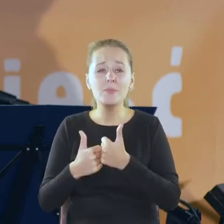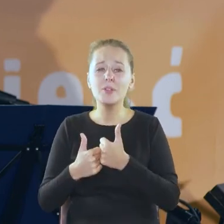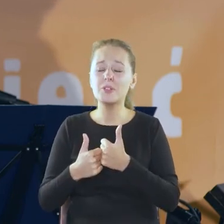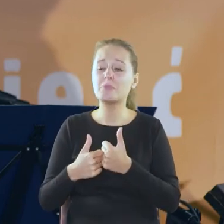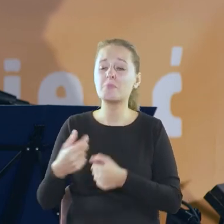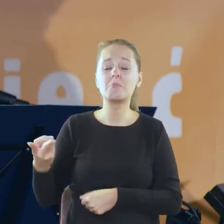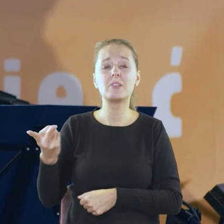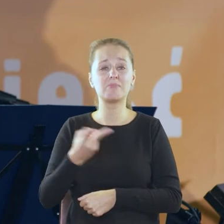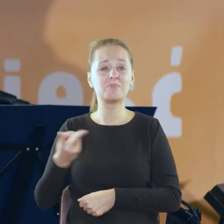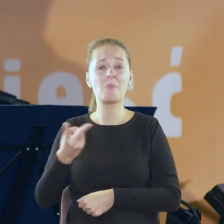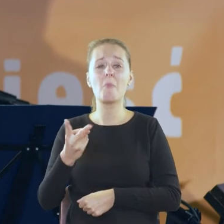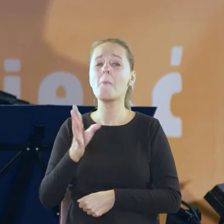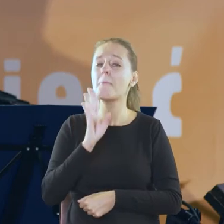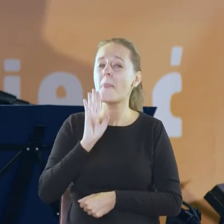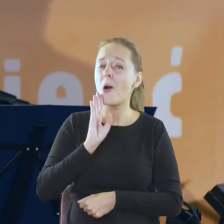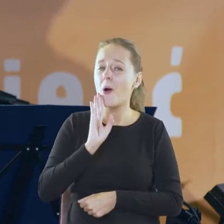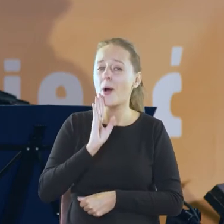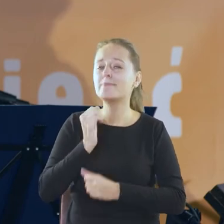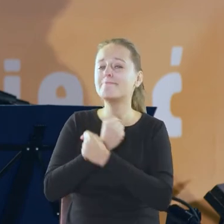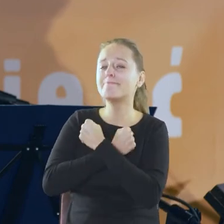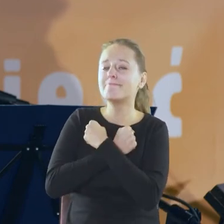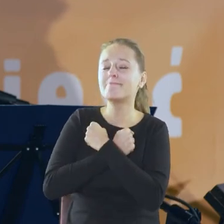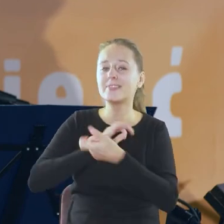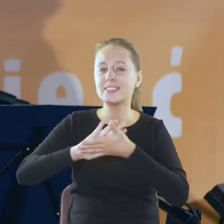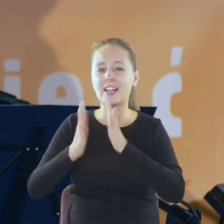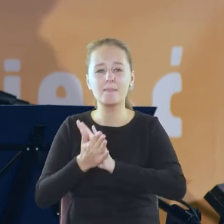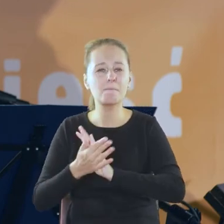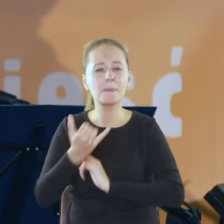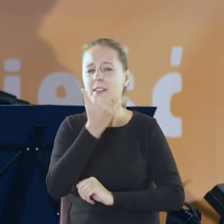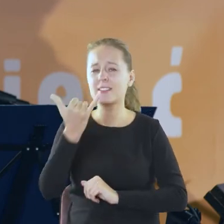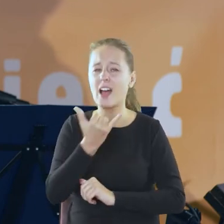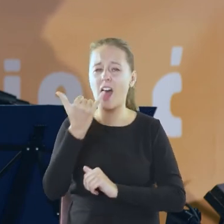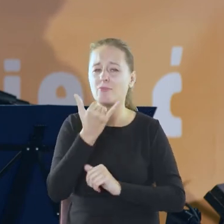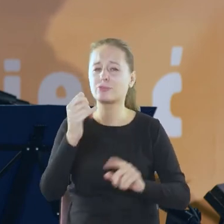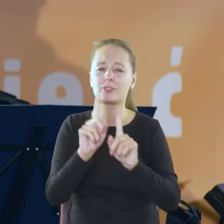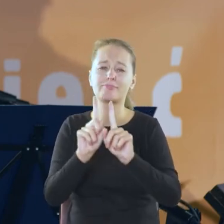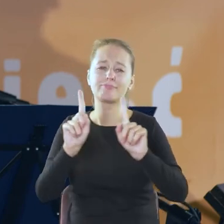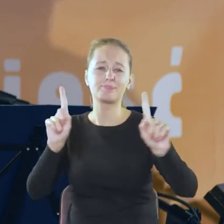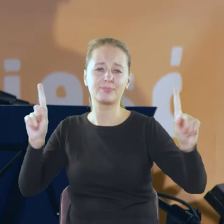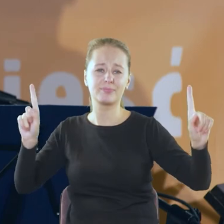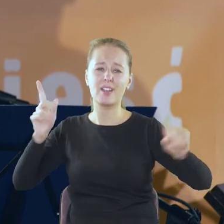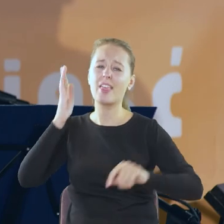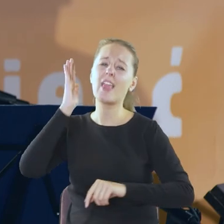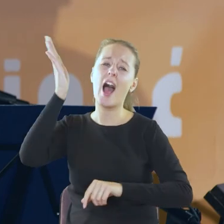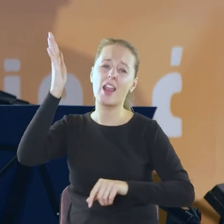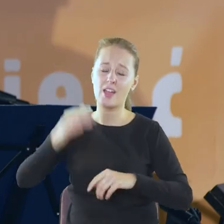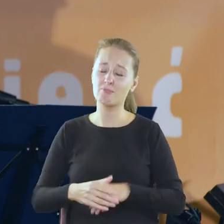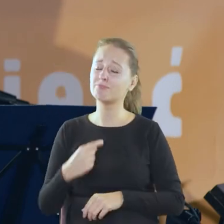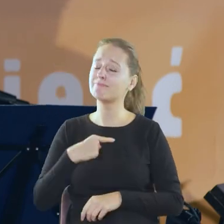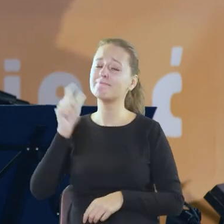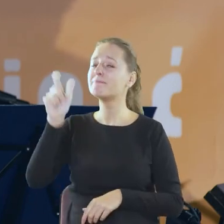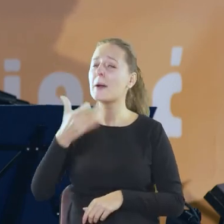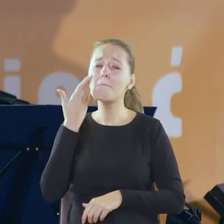podobne i kochające się pozostały zawsze sobie dalekie bo ja cię bardzo kocham